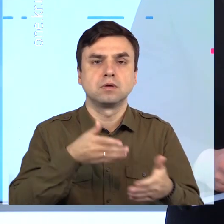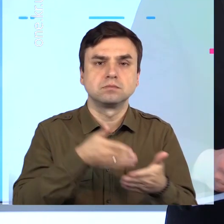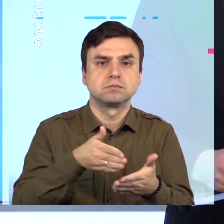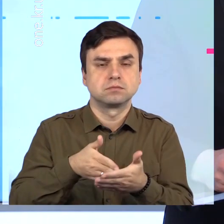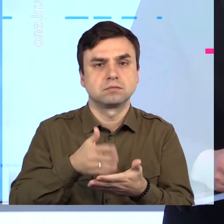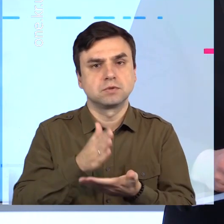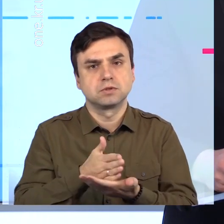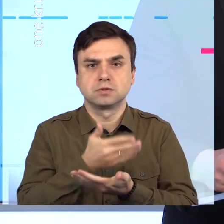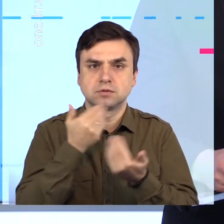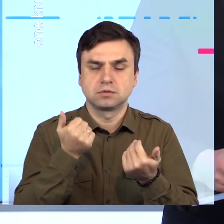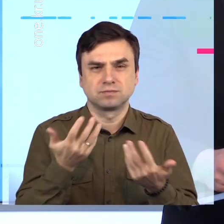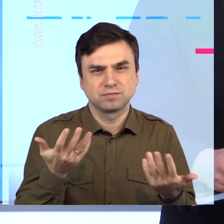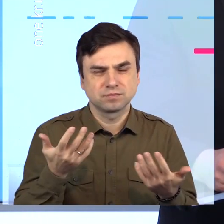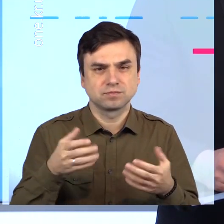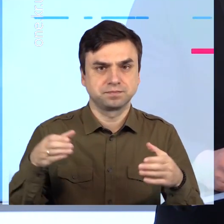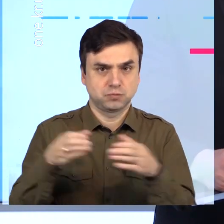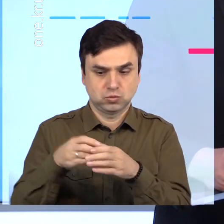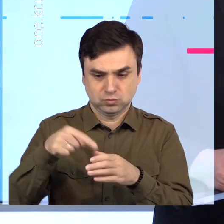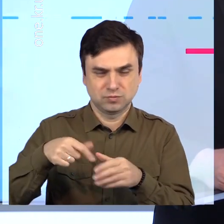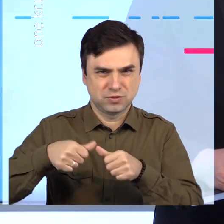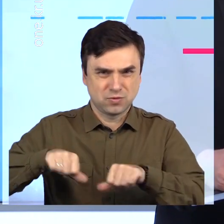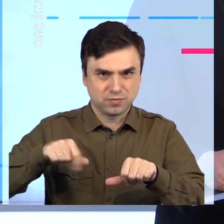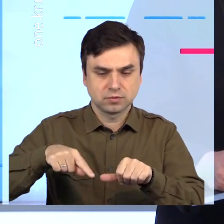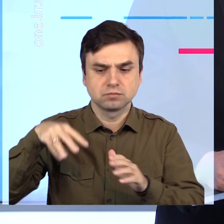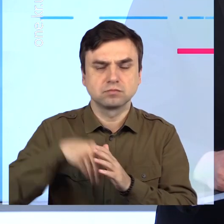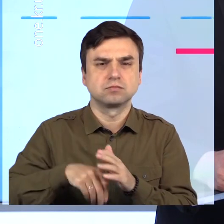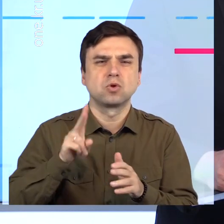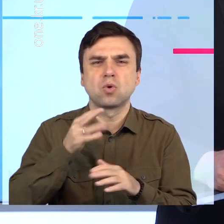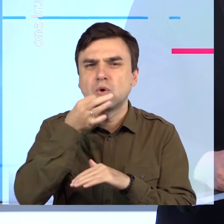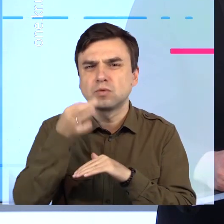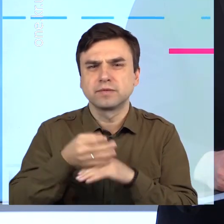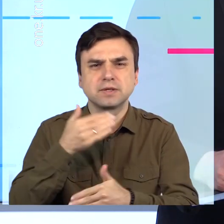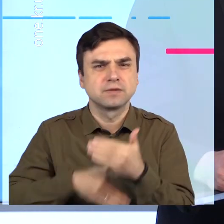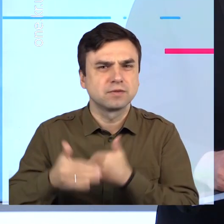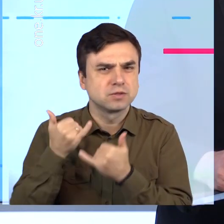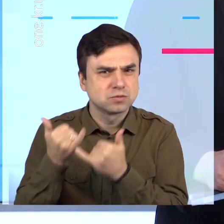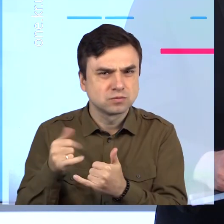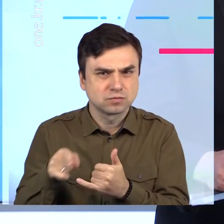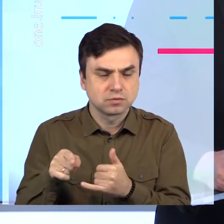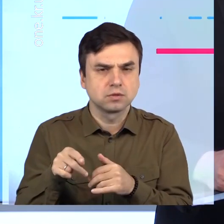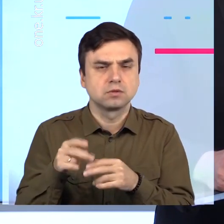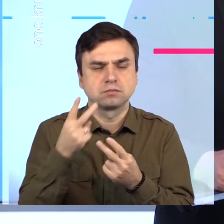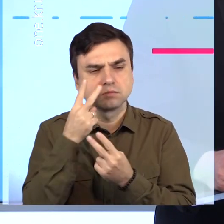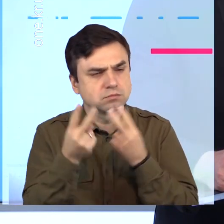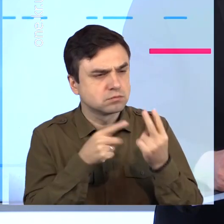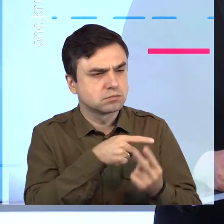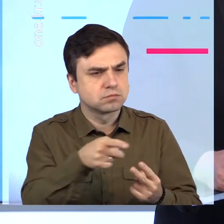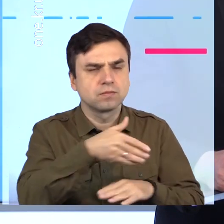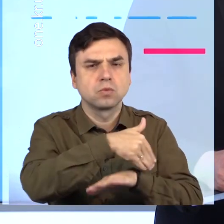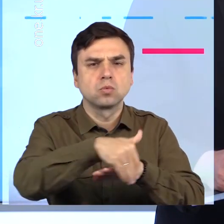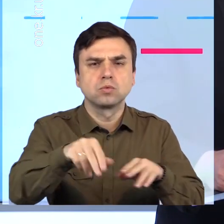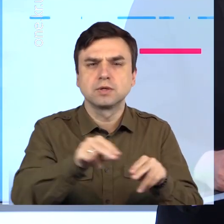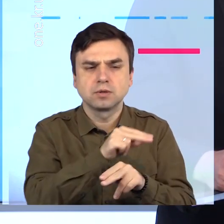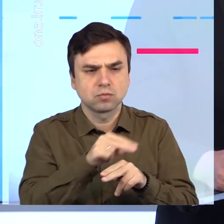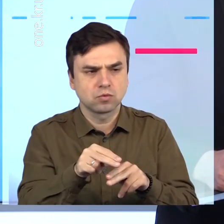умов життєдіяльності осіб з інвалідністю та маломобільних городян вказали ряд недоліків, які можуть створювати перешкоди для